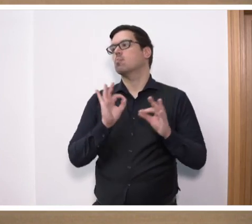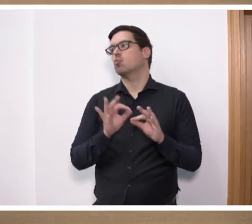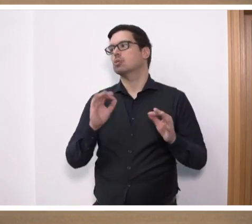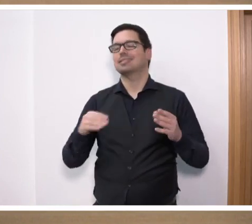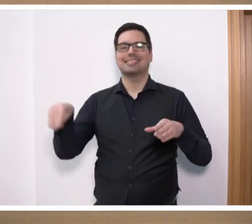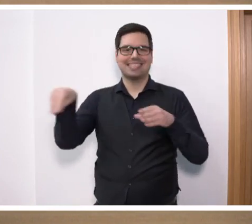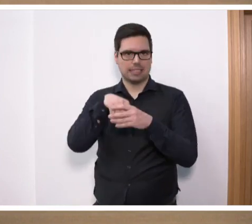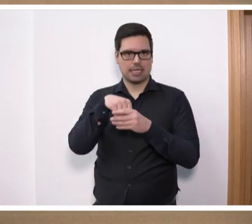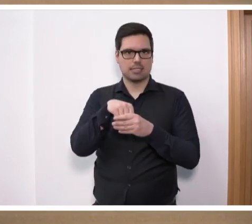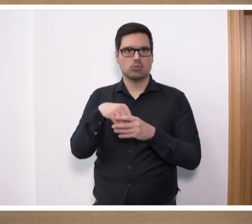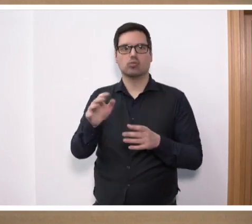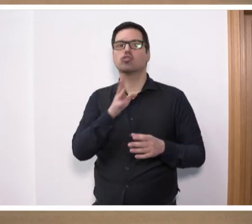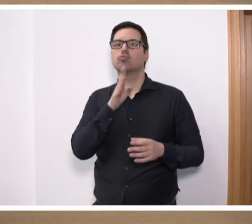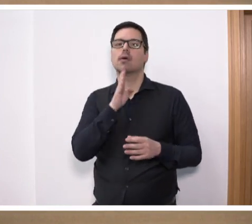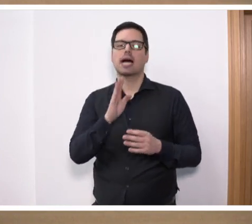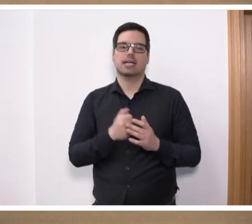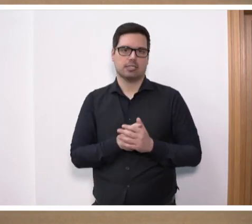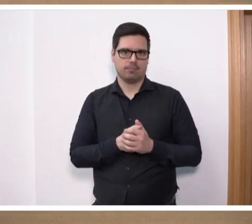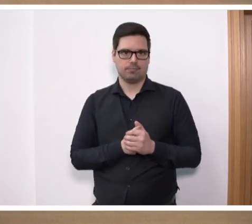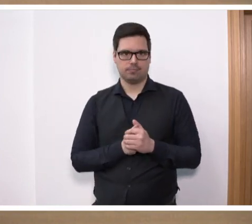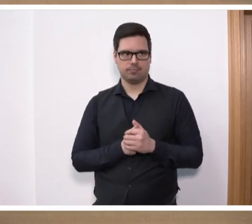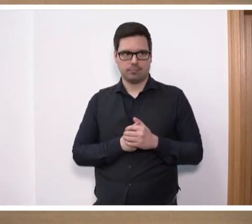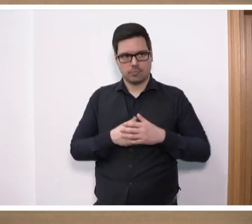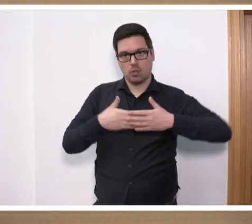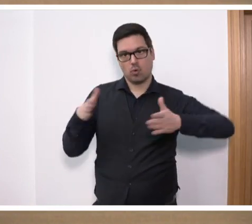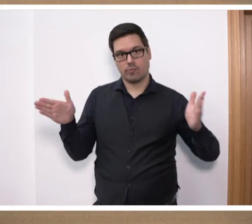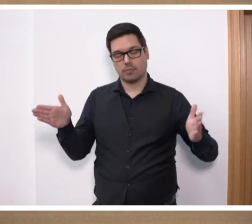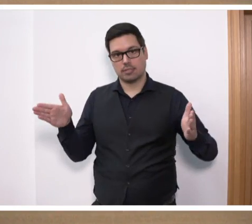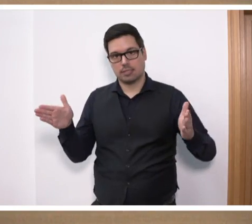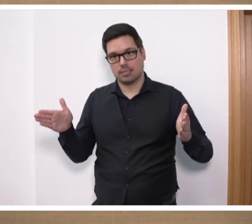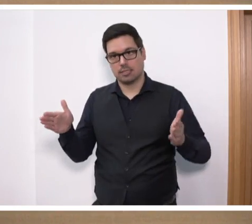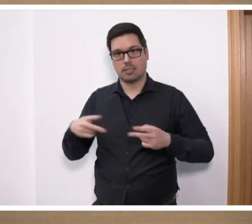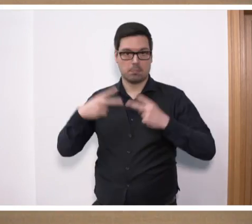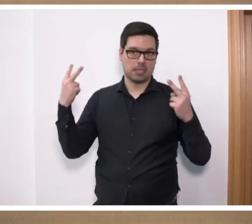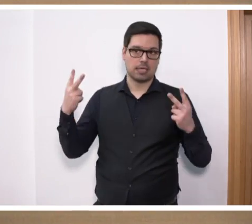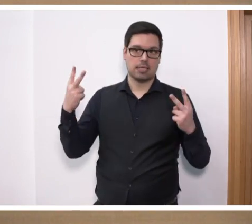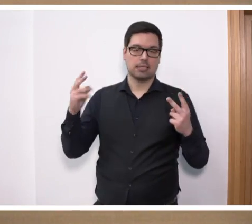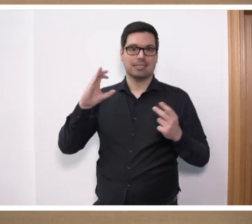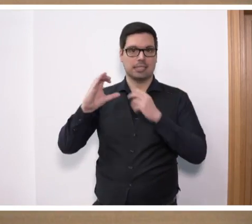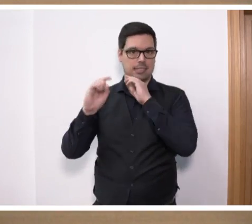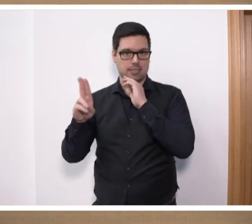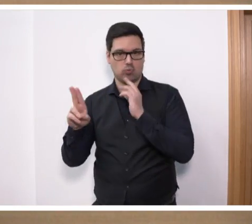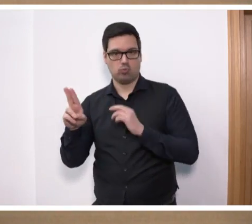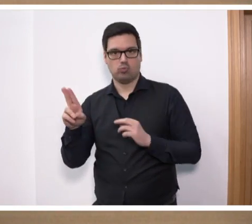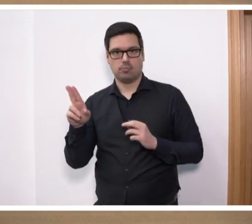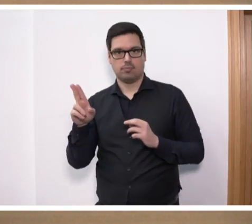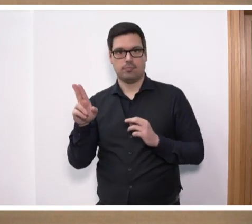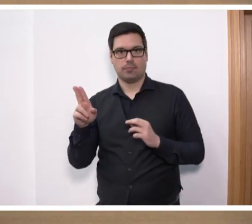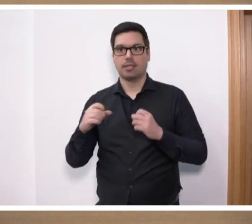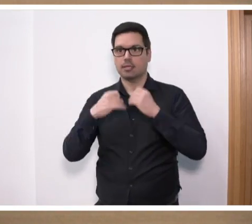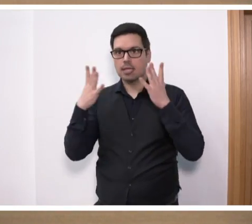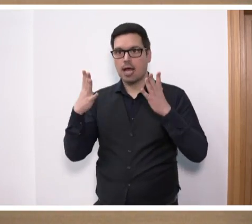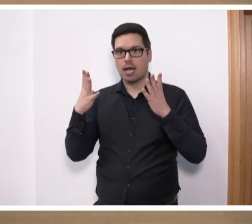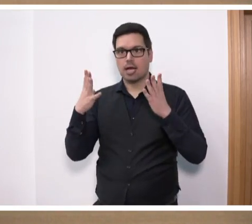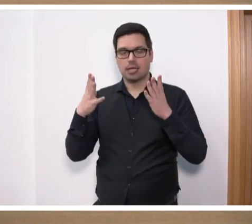Integration und Sprache. Ich glaube, es ist auch hier offen bekannt, dass wir da als CDU-Landtagsfraktion eine ganz klare Position haben.